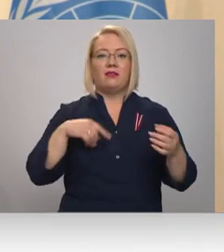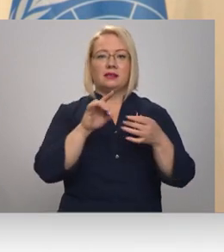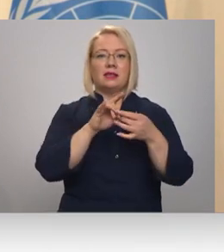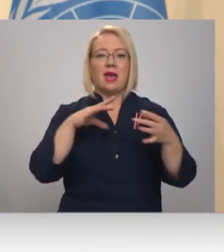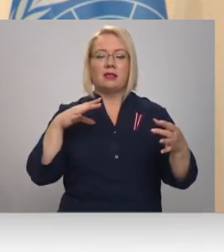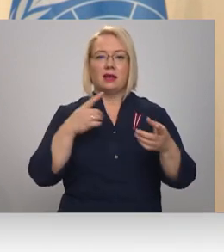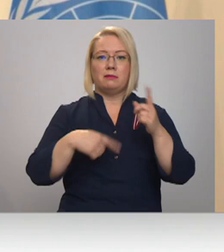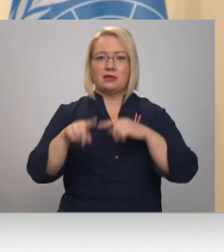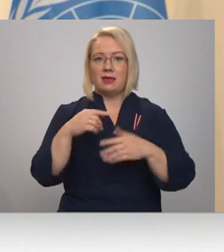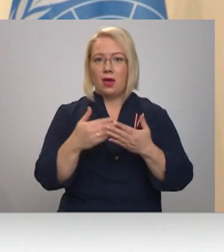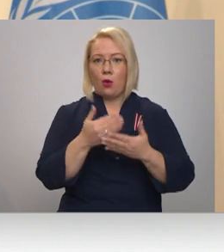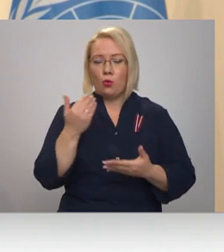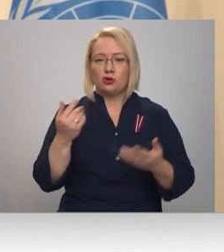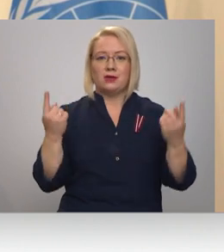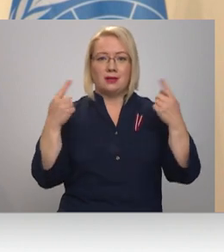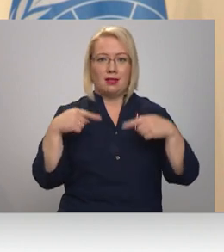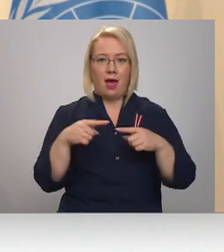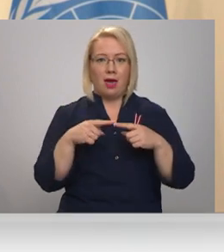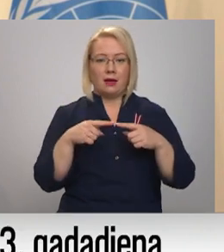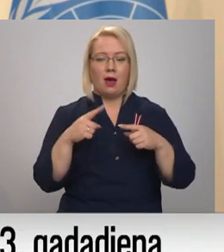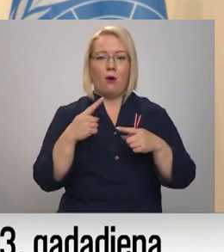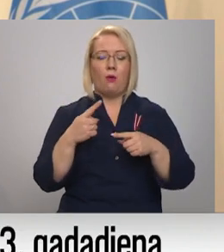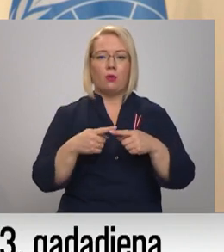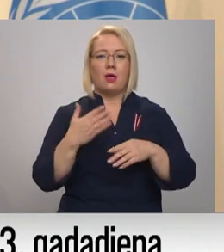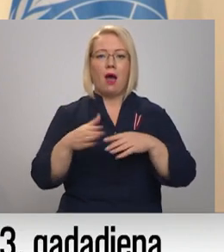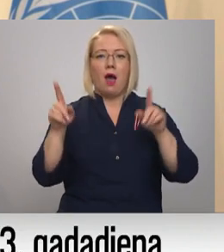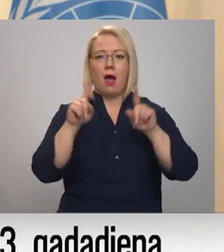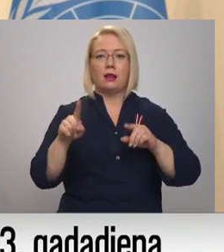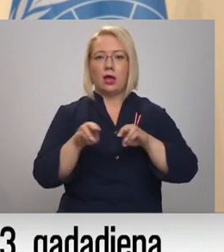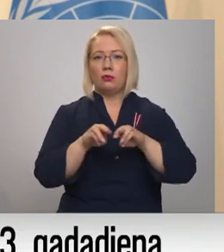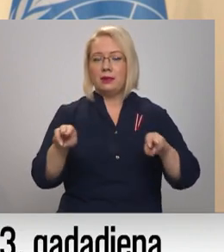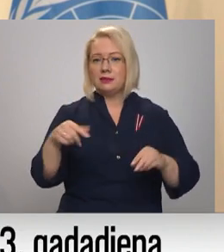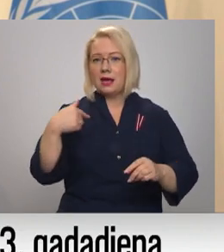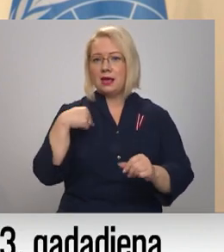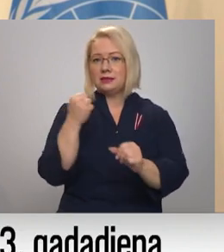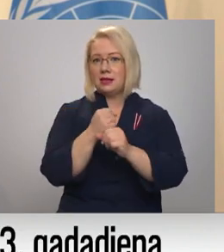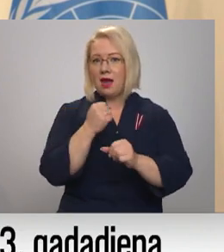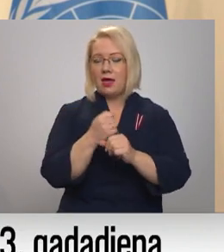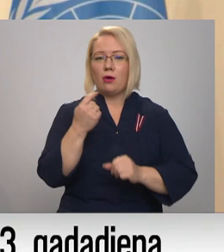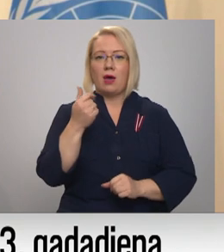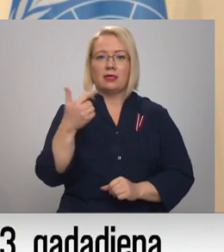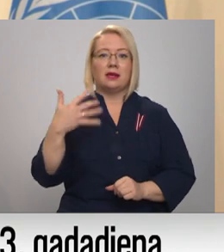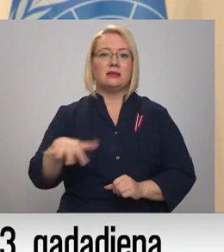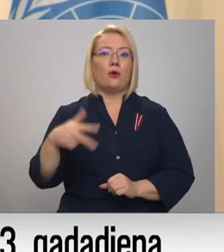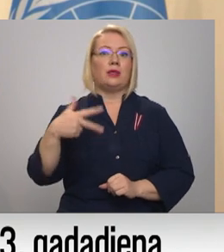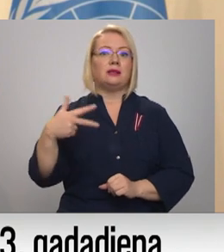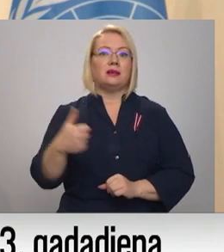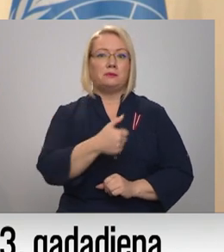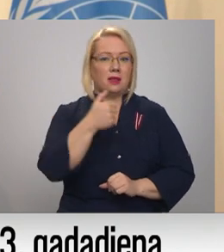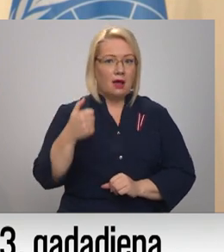atjaunošanas laikā un ārlietu ministrijā es strādāju gandrīz jau 30 gadu.